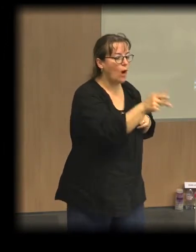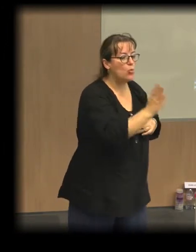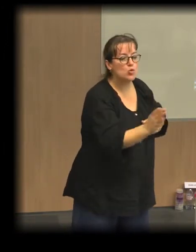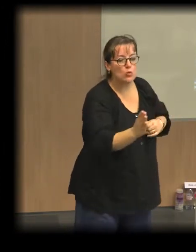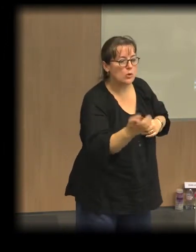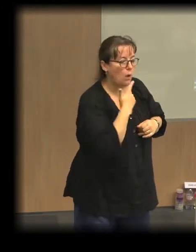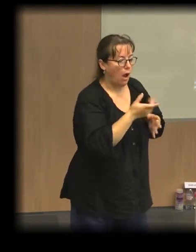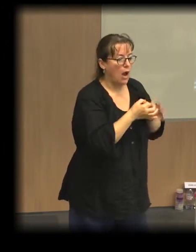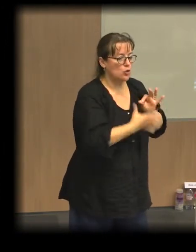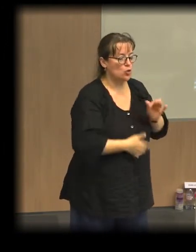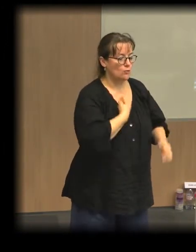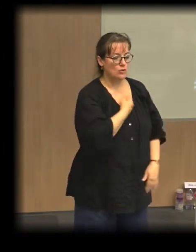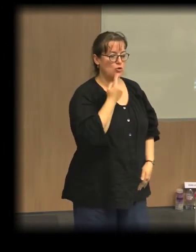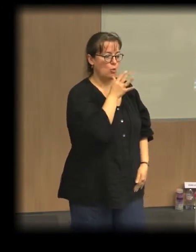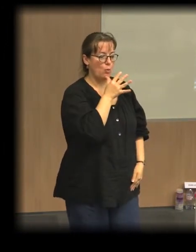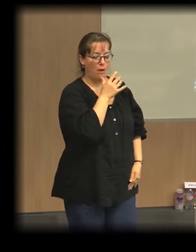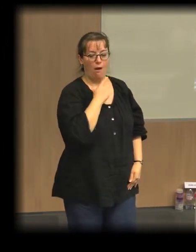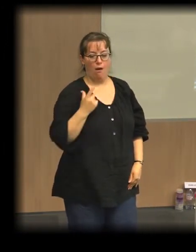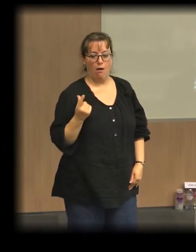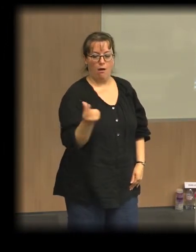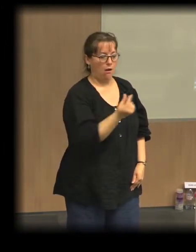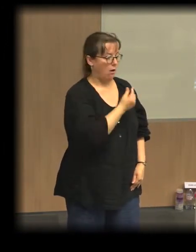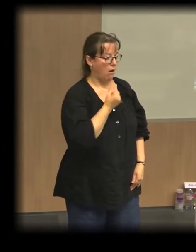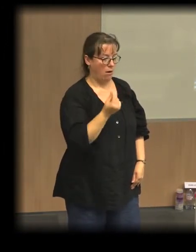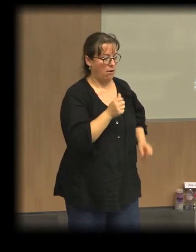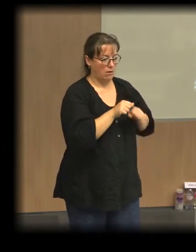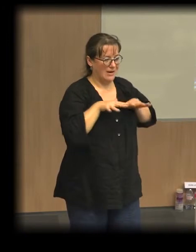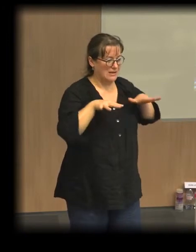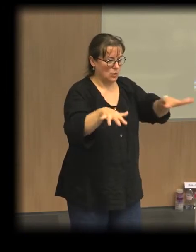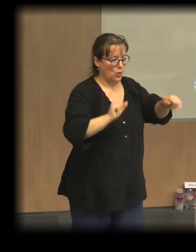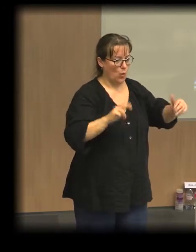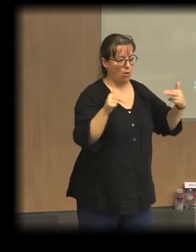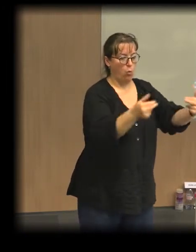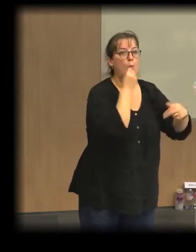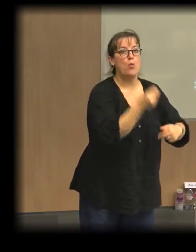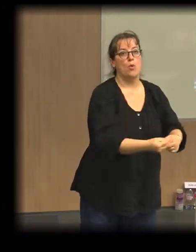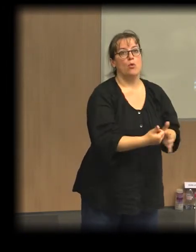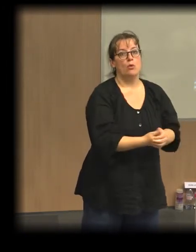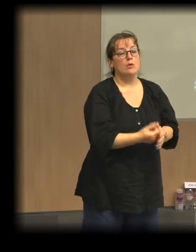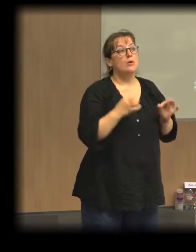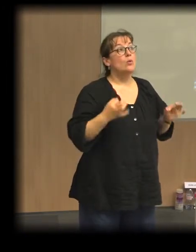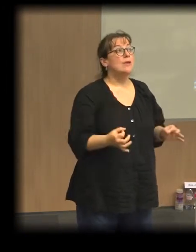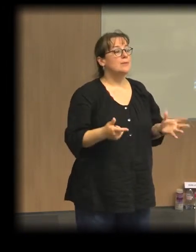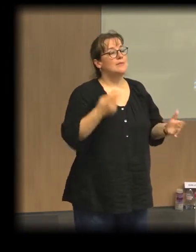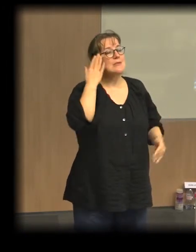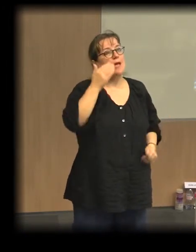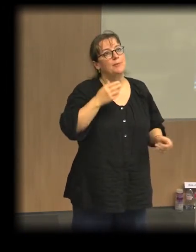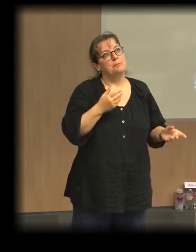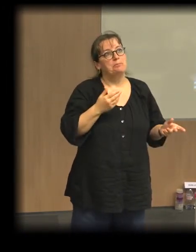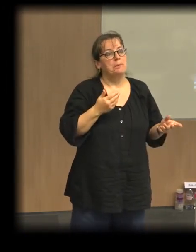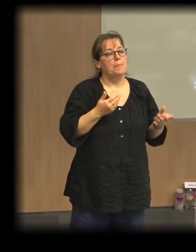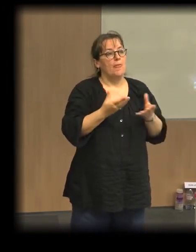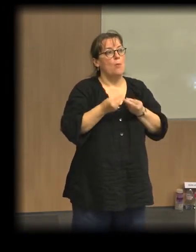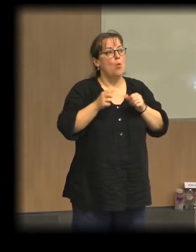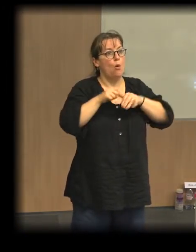'ensemble de l'économie est capitaliste. Mais ça doit tout à fait être relativisé parce qu